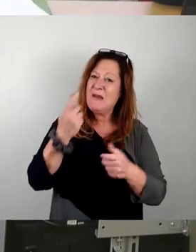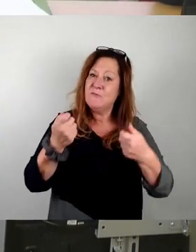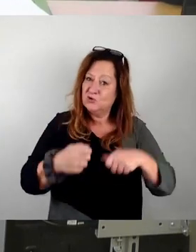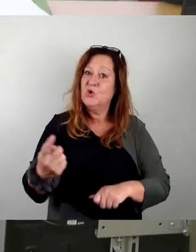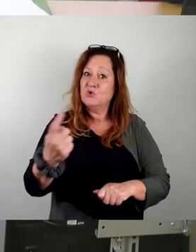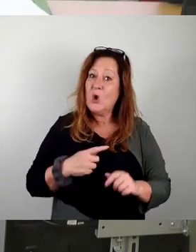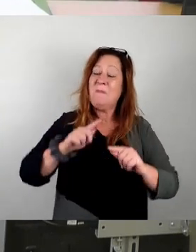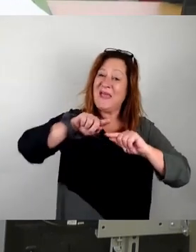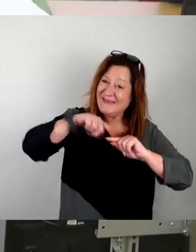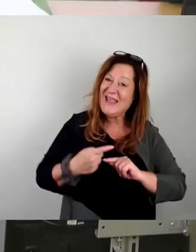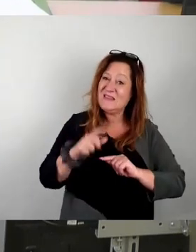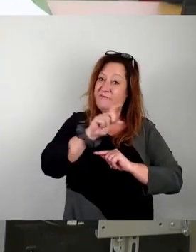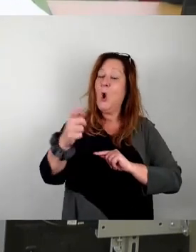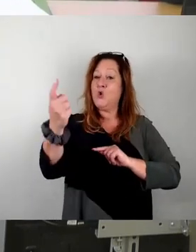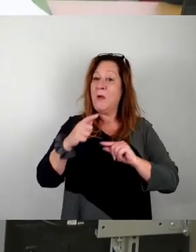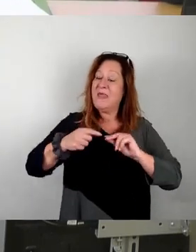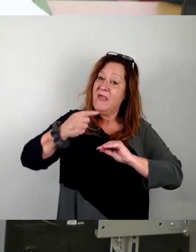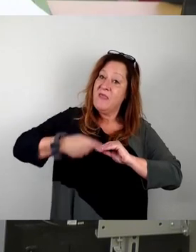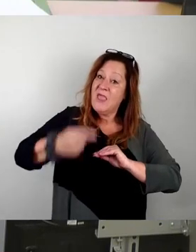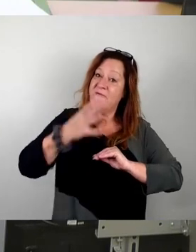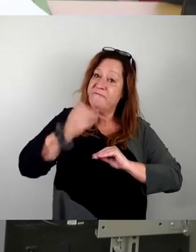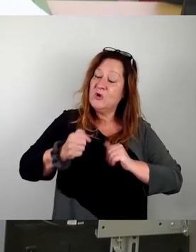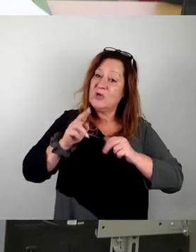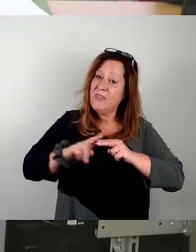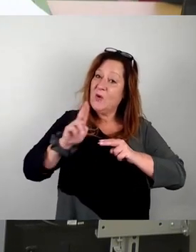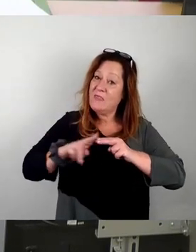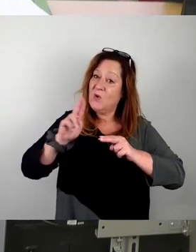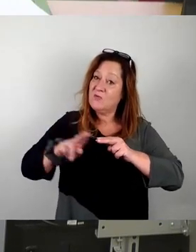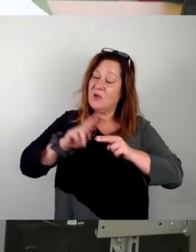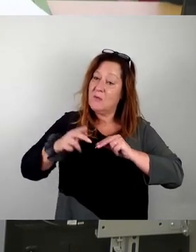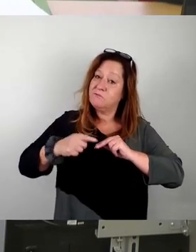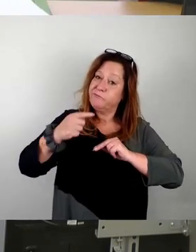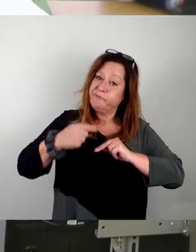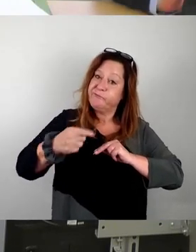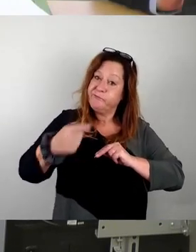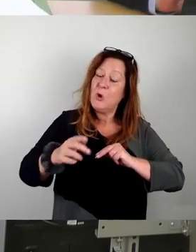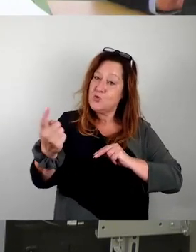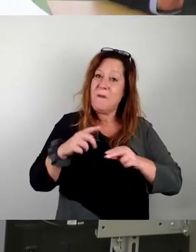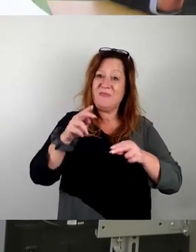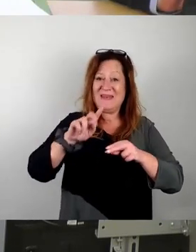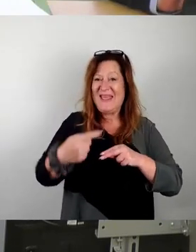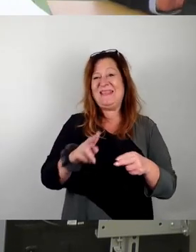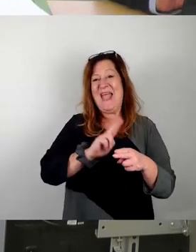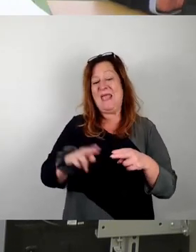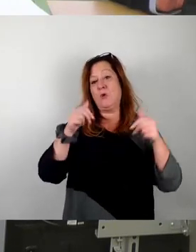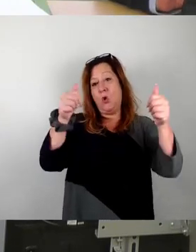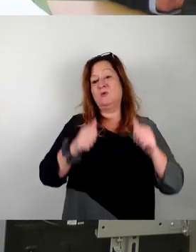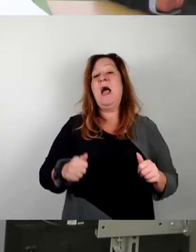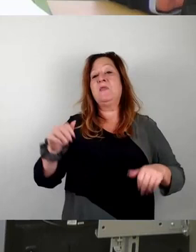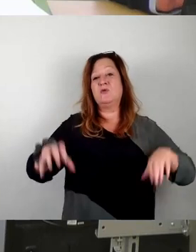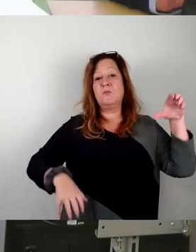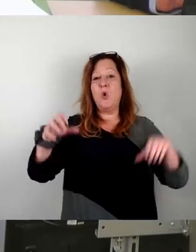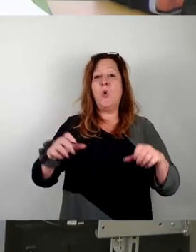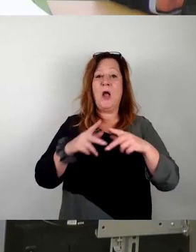der nächste und sagt, ich hätte noch die und die Änderung. Und dann kommt irgendwann der nächste Änderungsantrag zum Hochhausleitbild. Ganz ehrlich, das ist